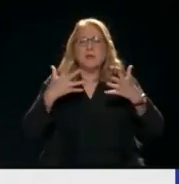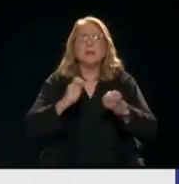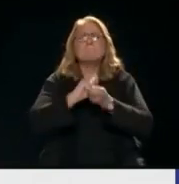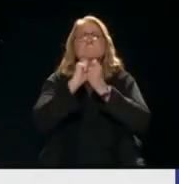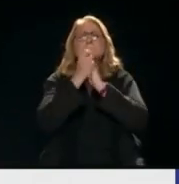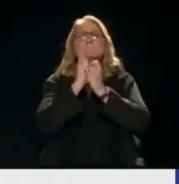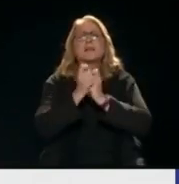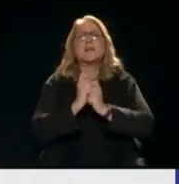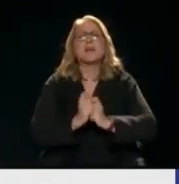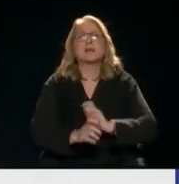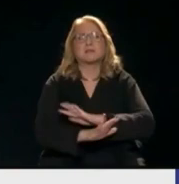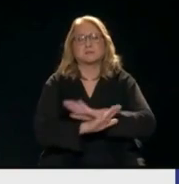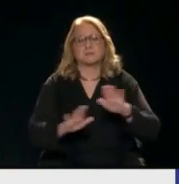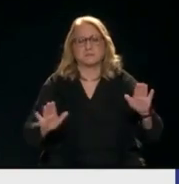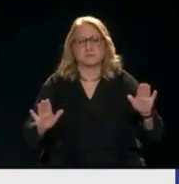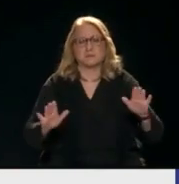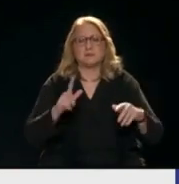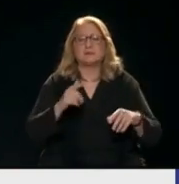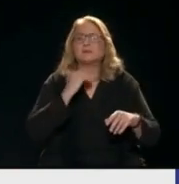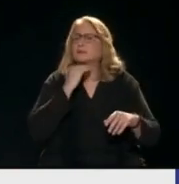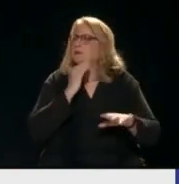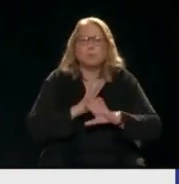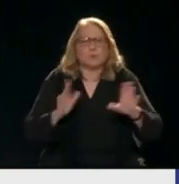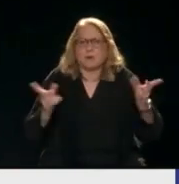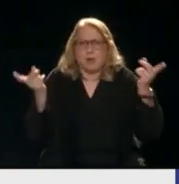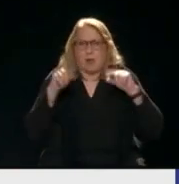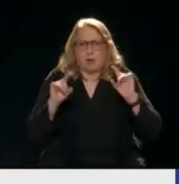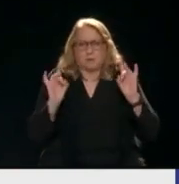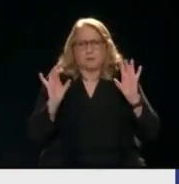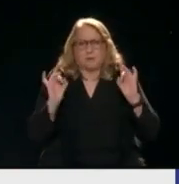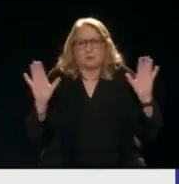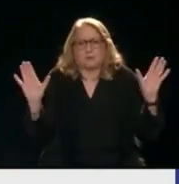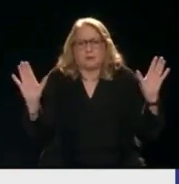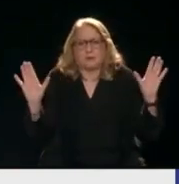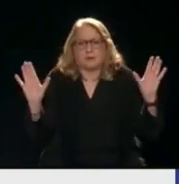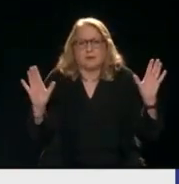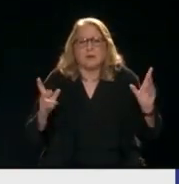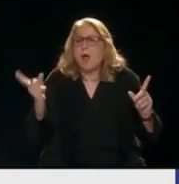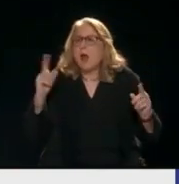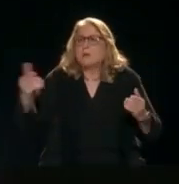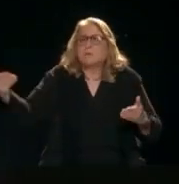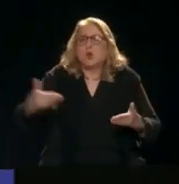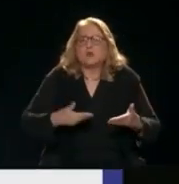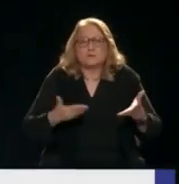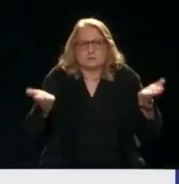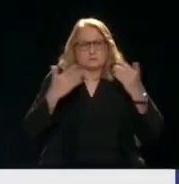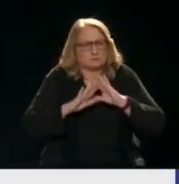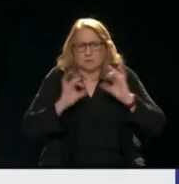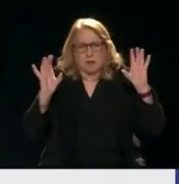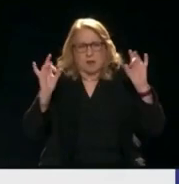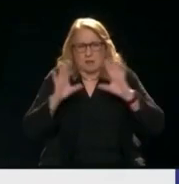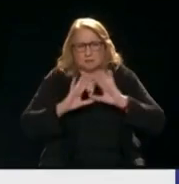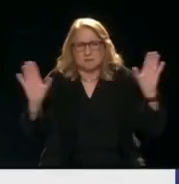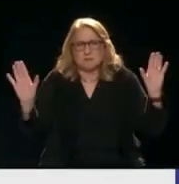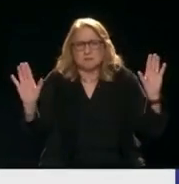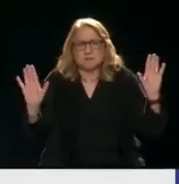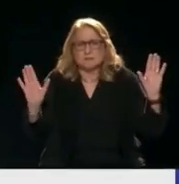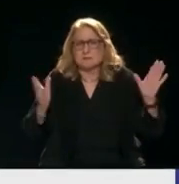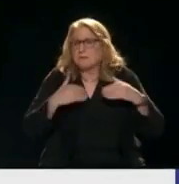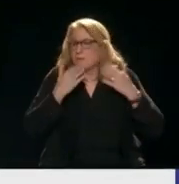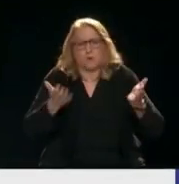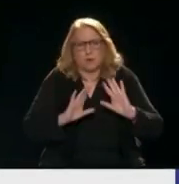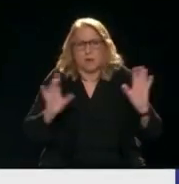από τον αποστατικό ρυθμό Δεν θα μπορούσε να είναι και κάτι άλλο Και κανένα δεν θα προτείνει κάτι άλλο Άρα μιλάμε για μια αναδιάθρωση